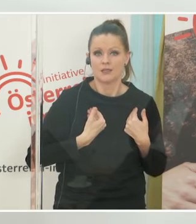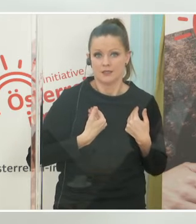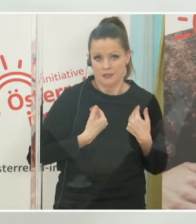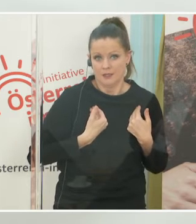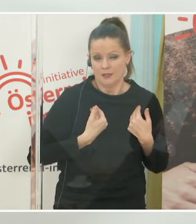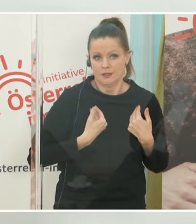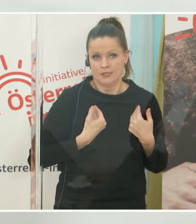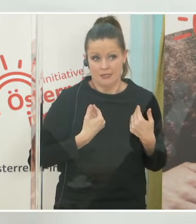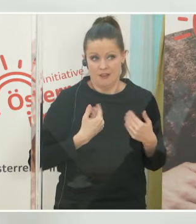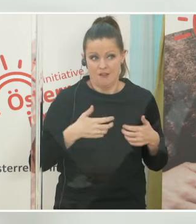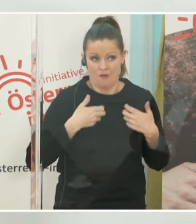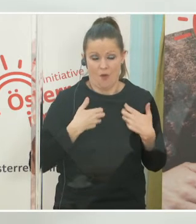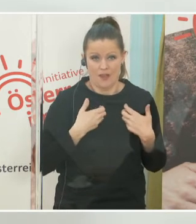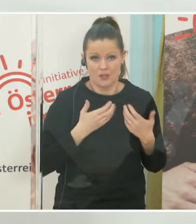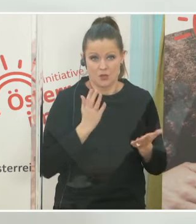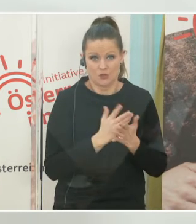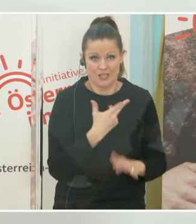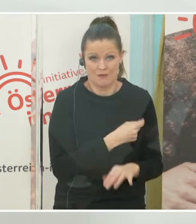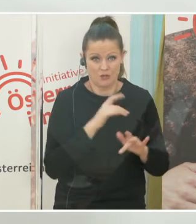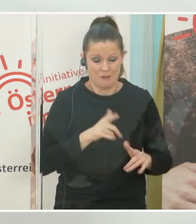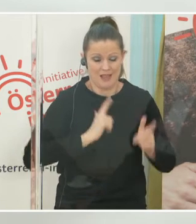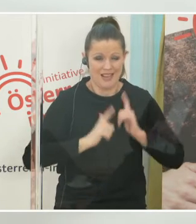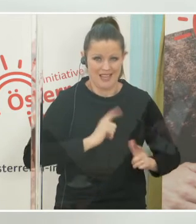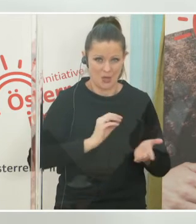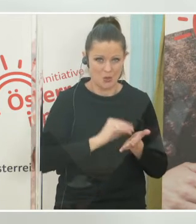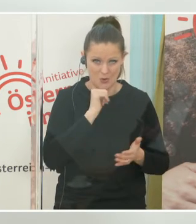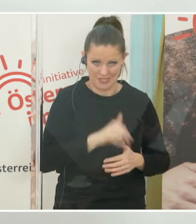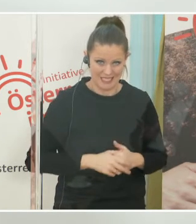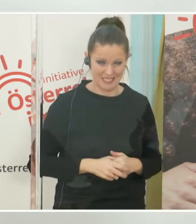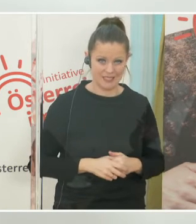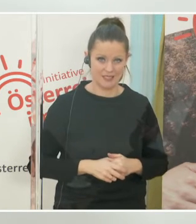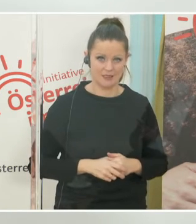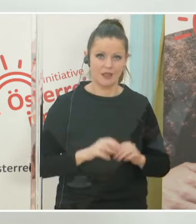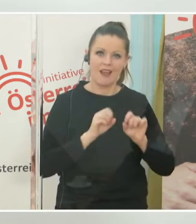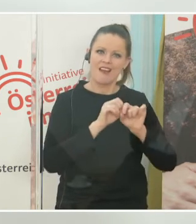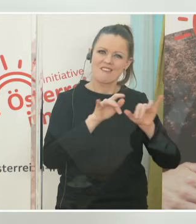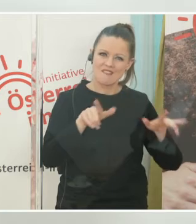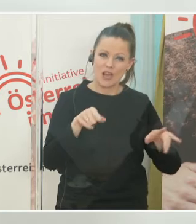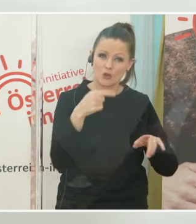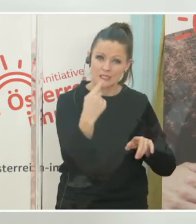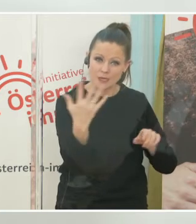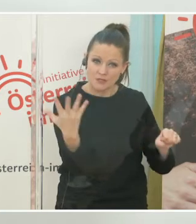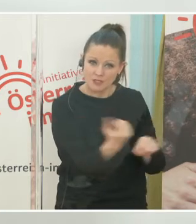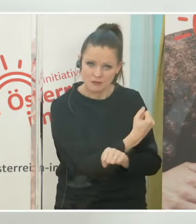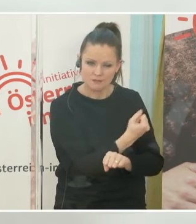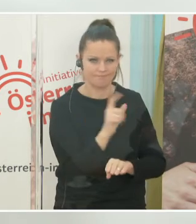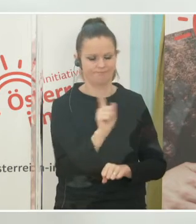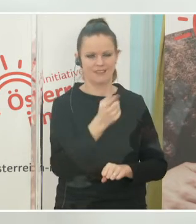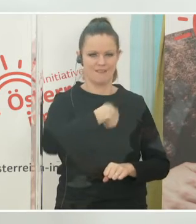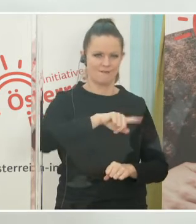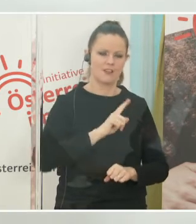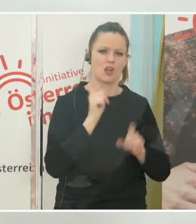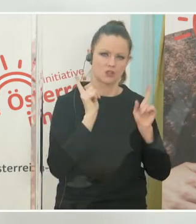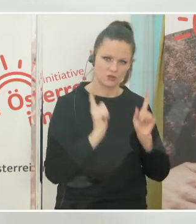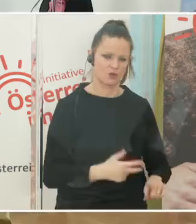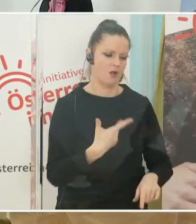freuen, wenn ich schon geimpft wäre, aber ich bin leider noch nicht dran. Wir sollten das Virus nicht gewinnen lassen. Gehen wir zur Impfung. Dankeschön.